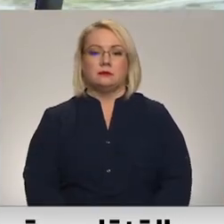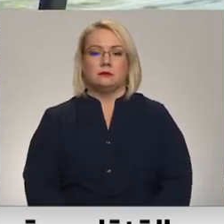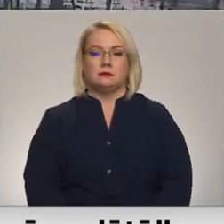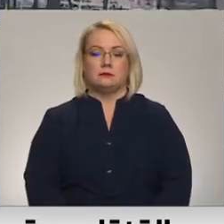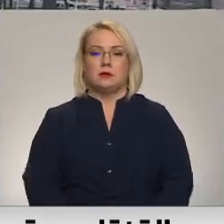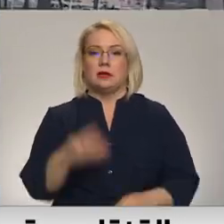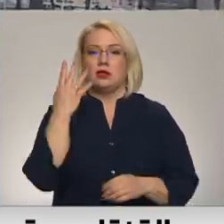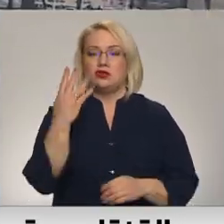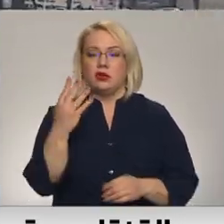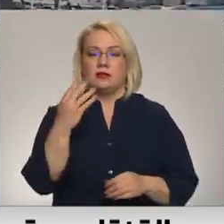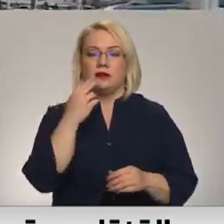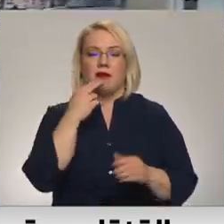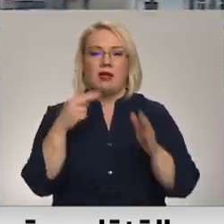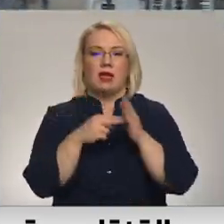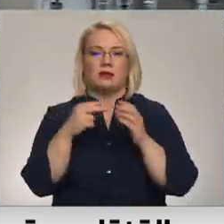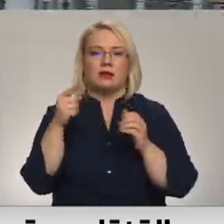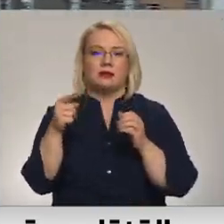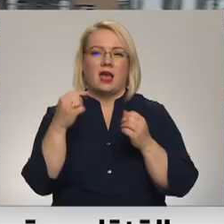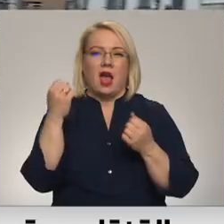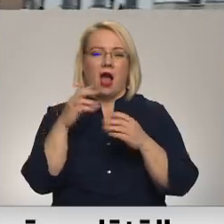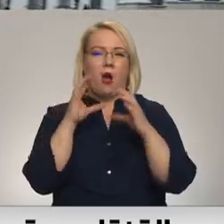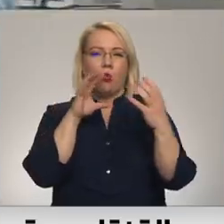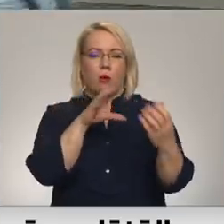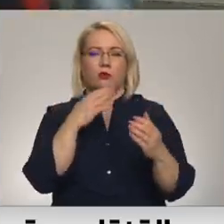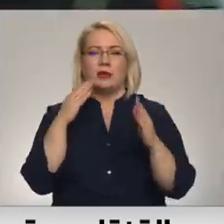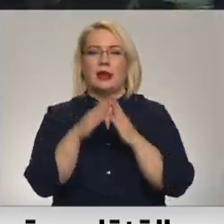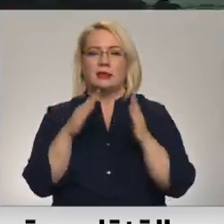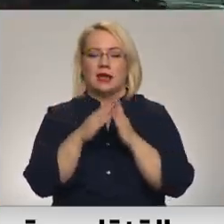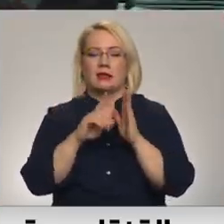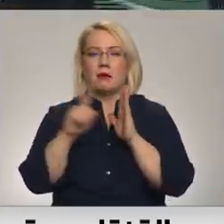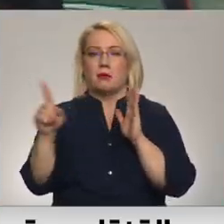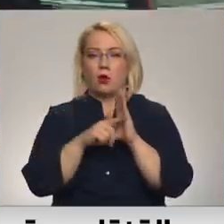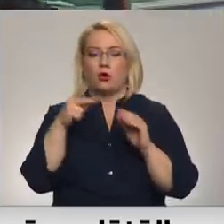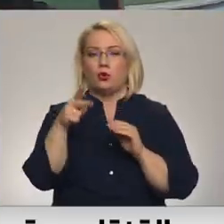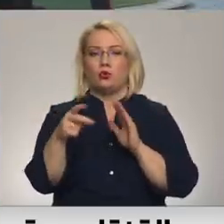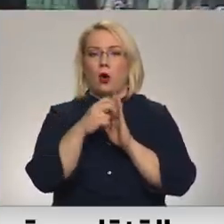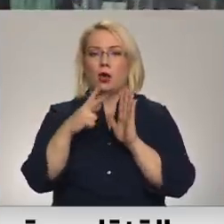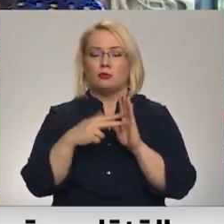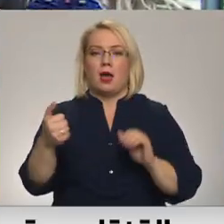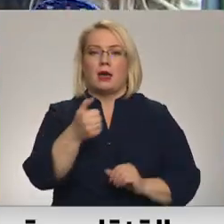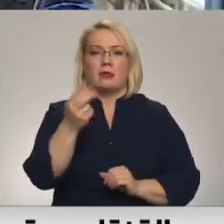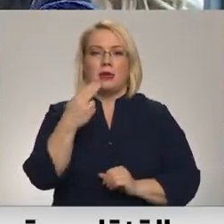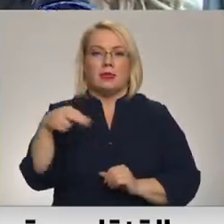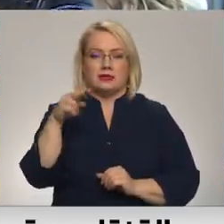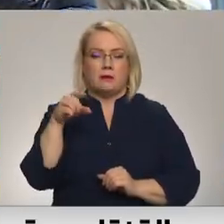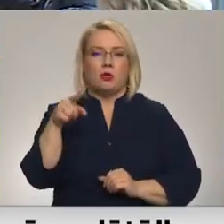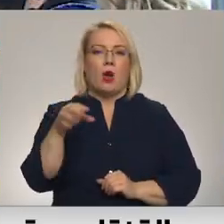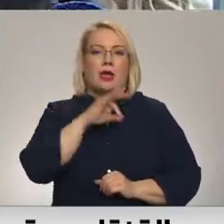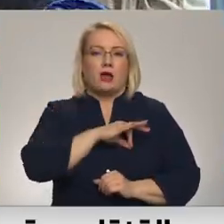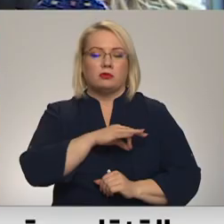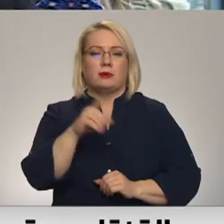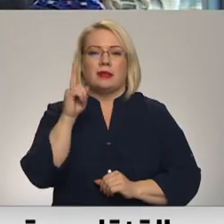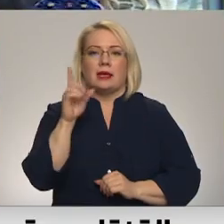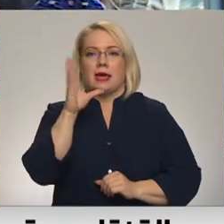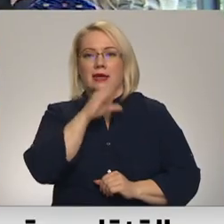Četri elektriski autobusi rēzeknes ielās sāka kursē 2018. gada decembrī. To ieguvums bija neviena